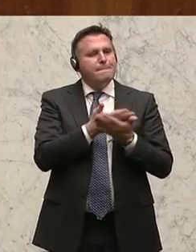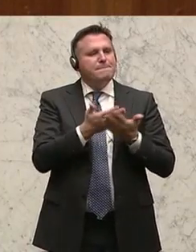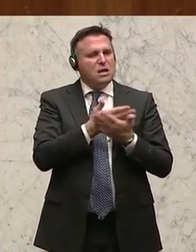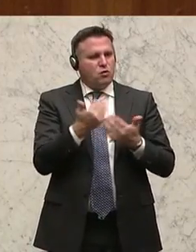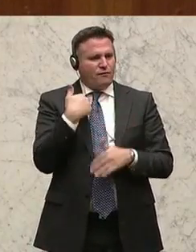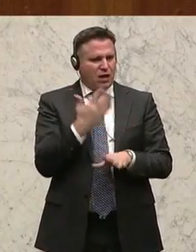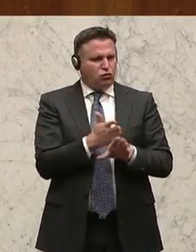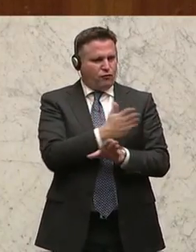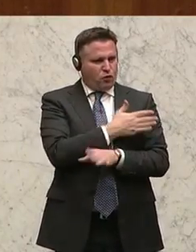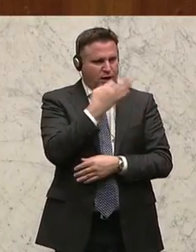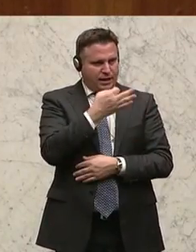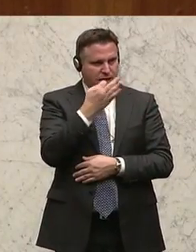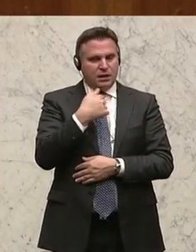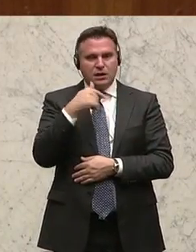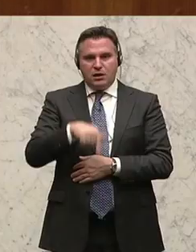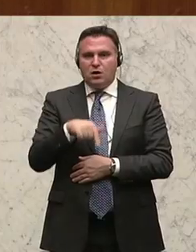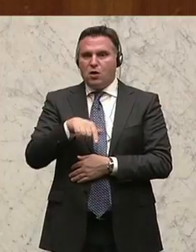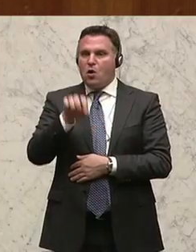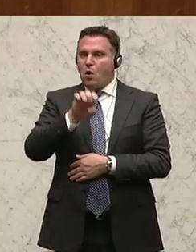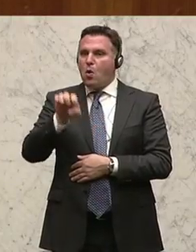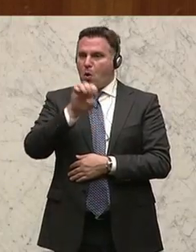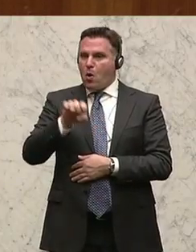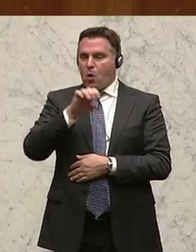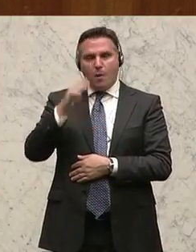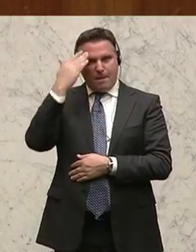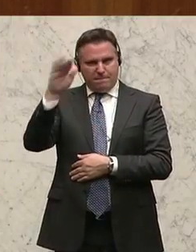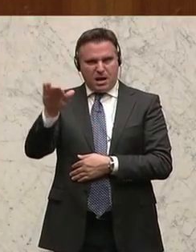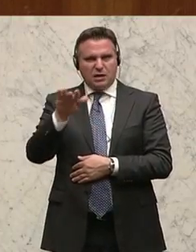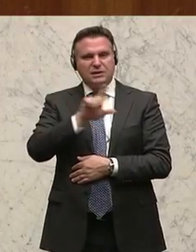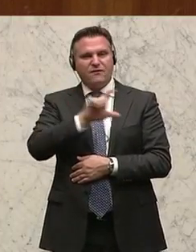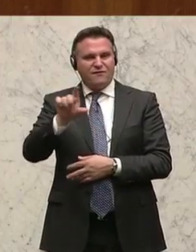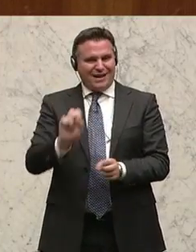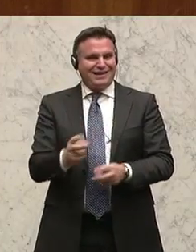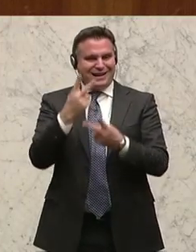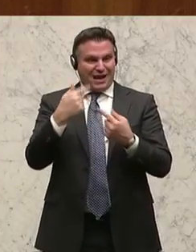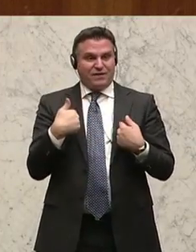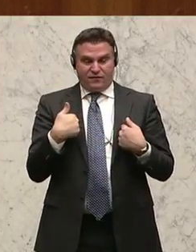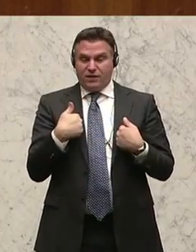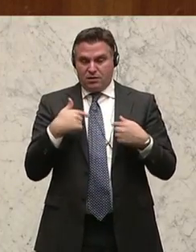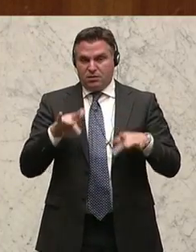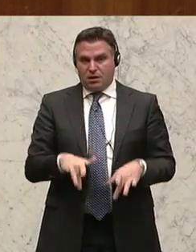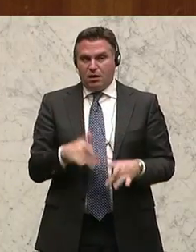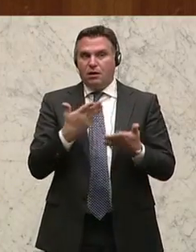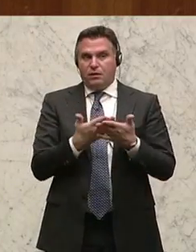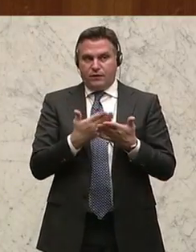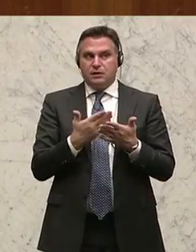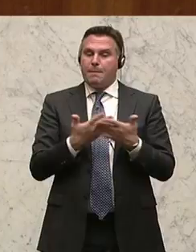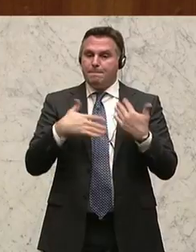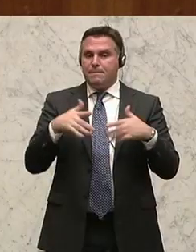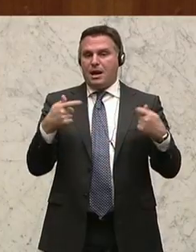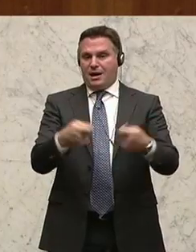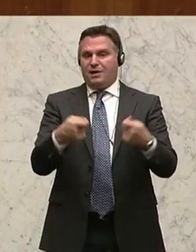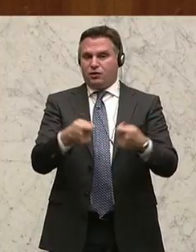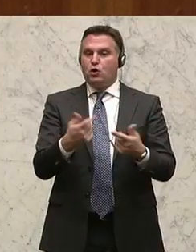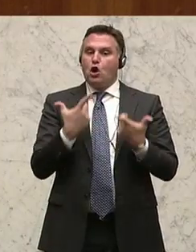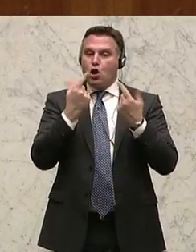schon gekommen. Ich meine, wir sind die Euro-Skills, wir sind die Europameister bei den Fachkräften. Daher ist es wichtig, dass wir weiter investieren